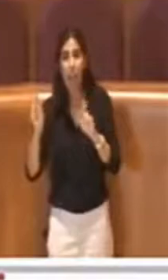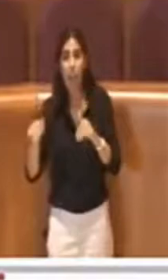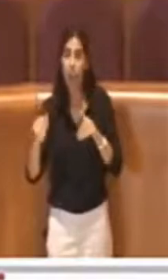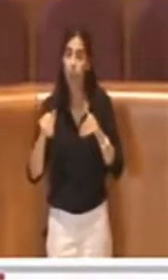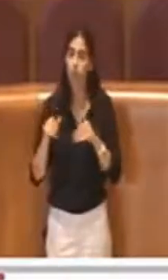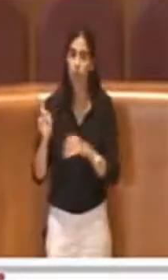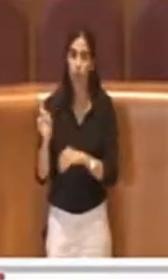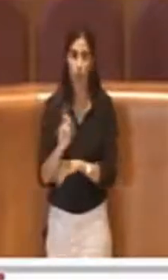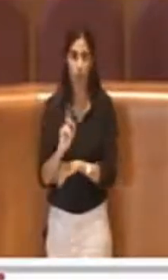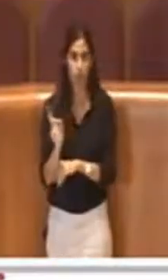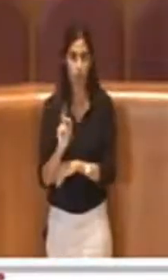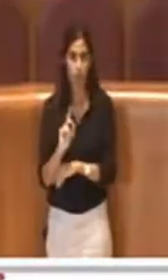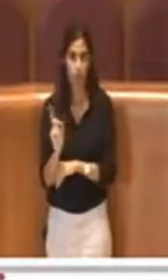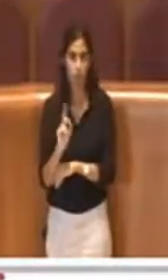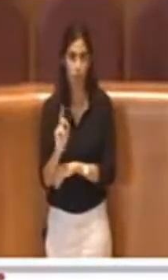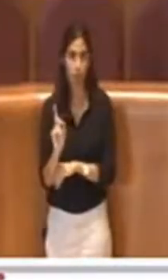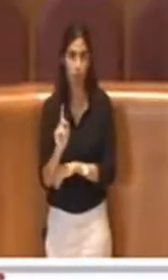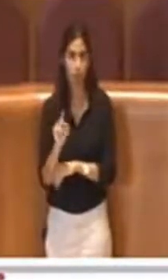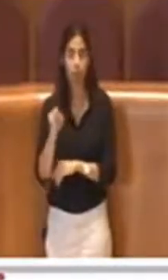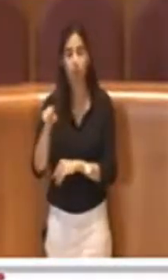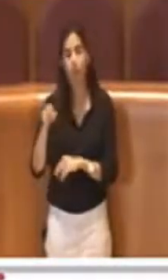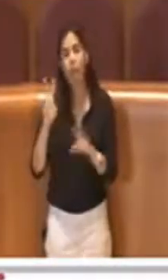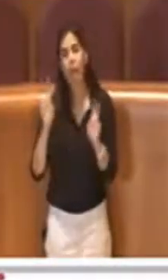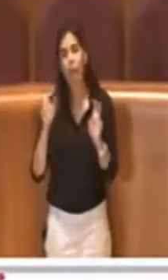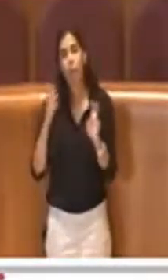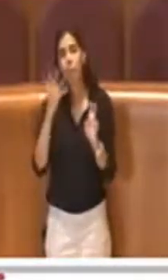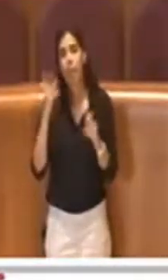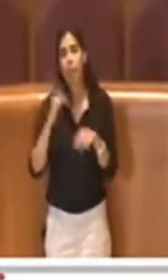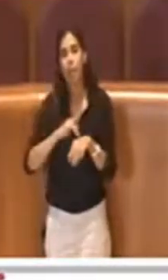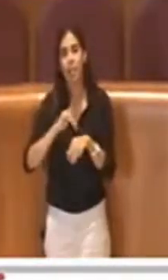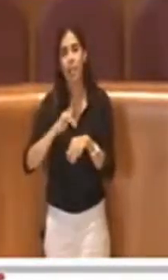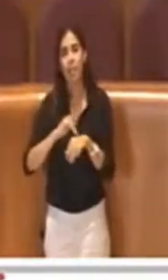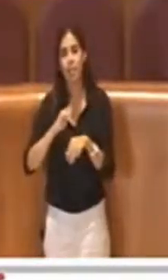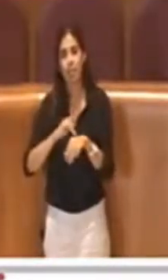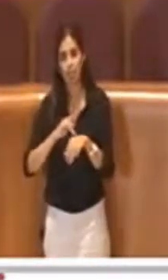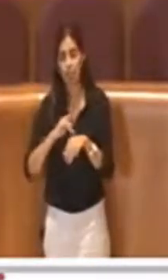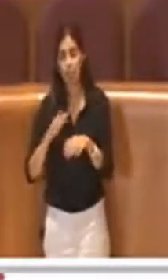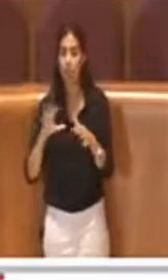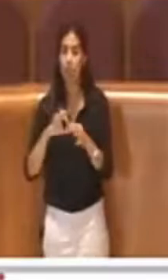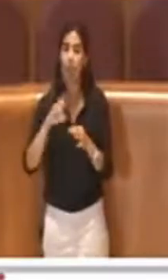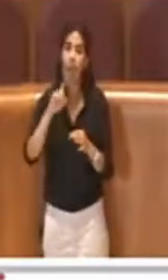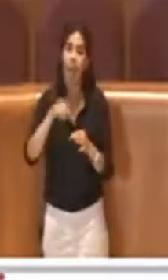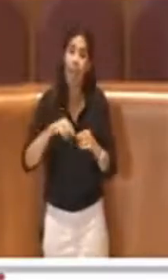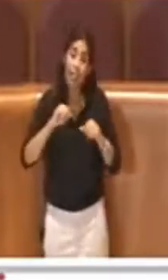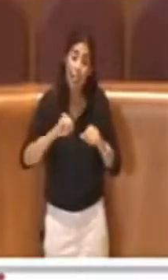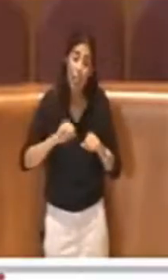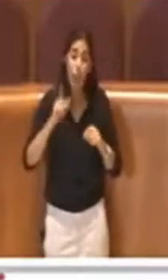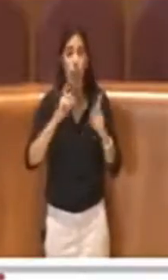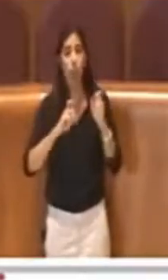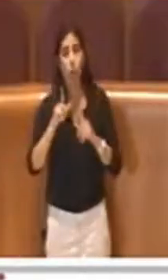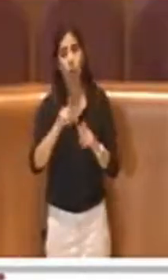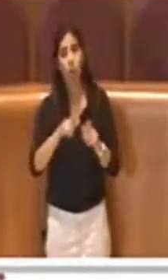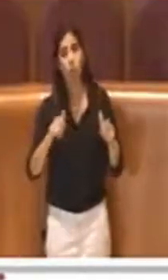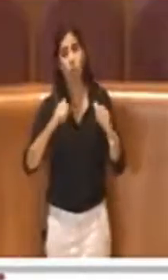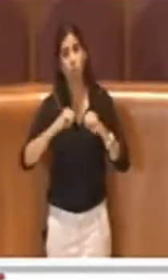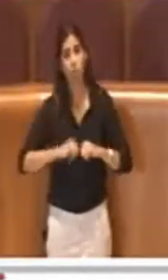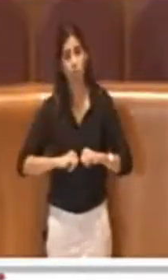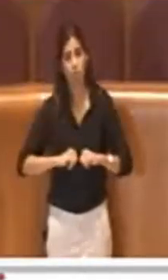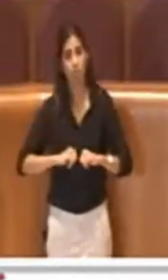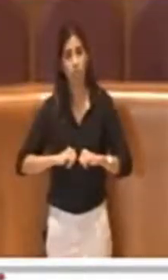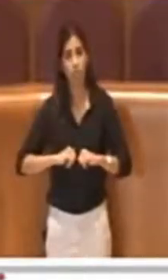molto sensibile che riguarda anche la salute e la preoccupazione dei cittadini, dove